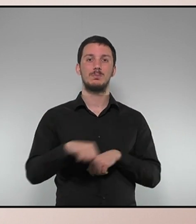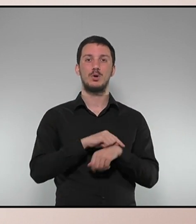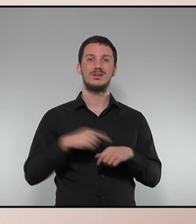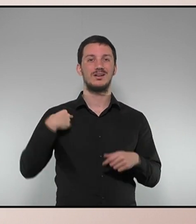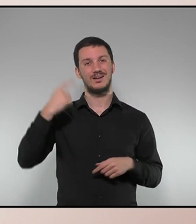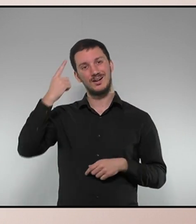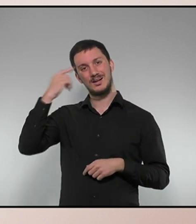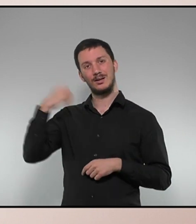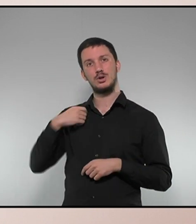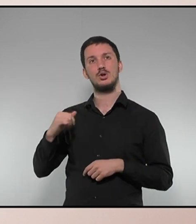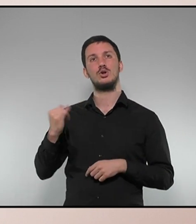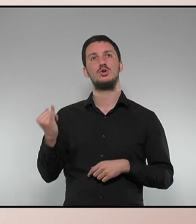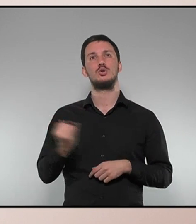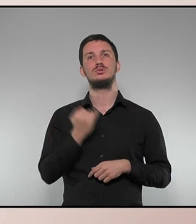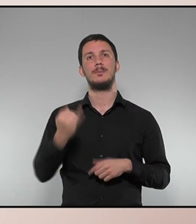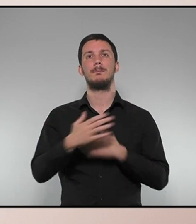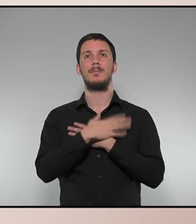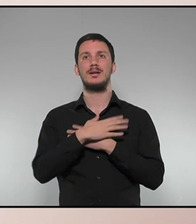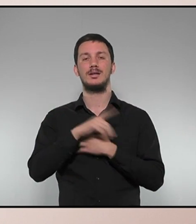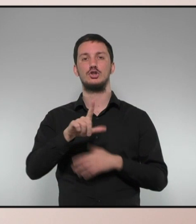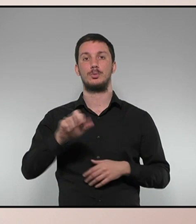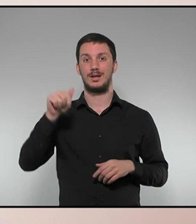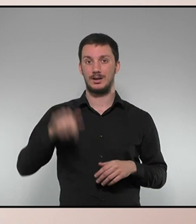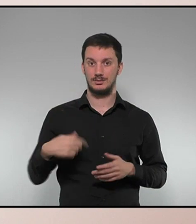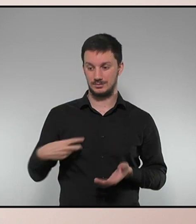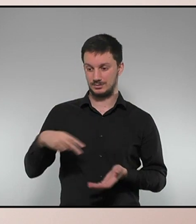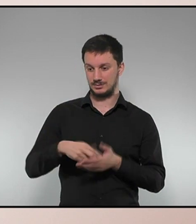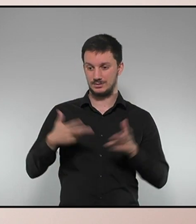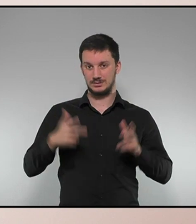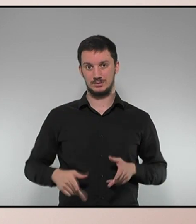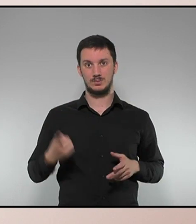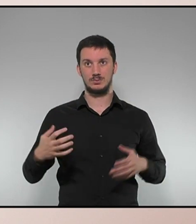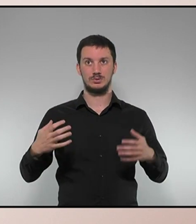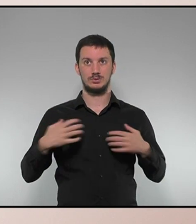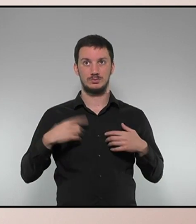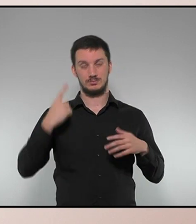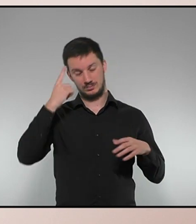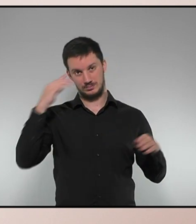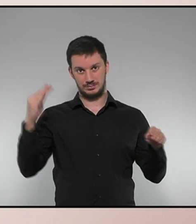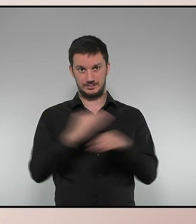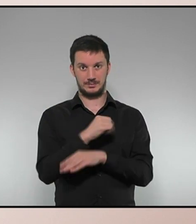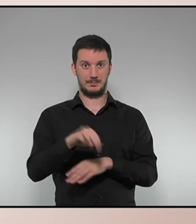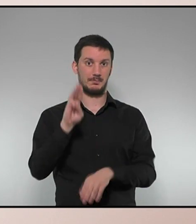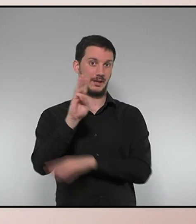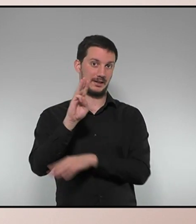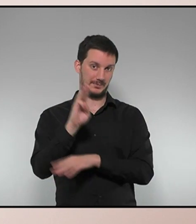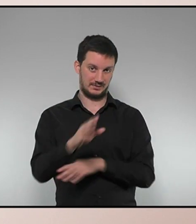Jové. Només que fer-ho avui ocupant el seu lloc és certament una gusadia i una incongruència parlamentària.